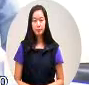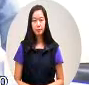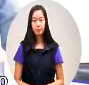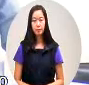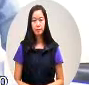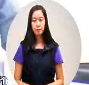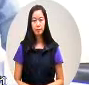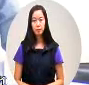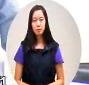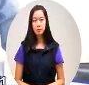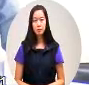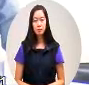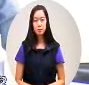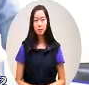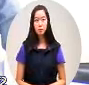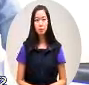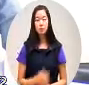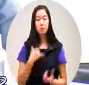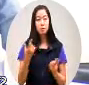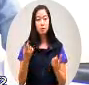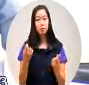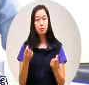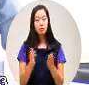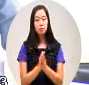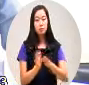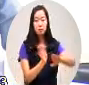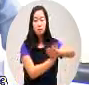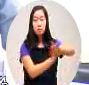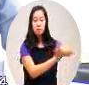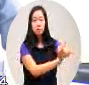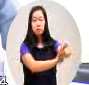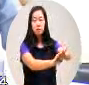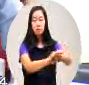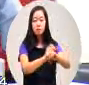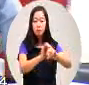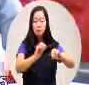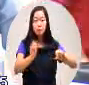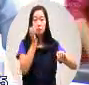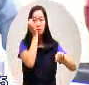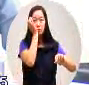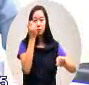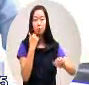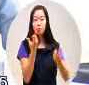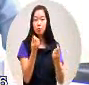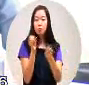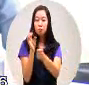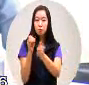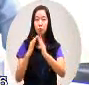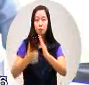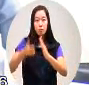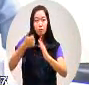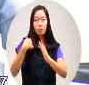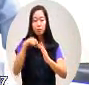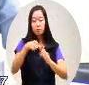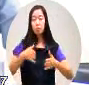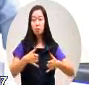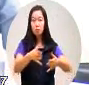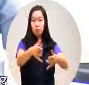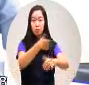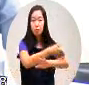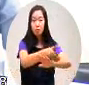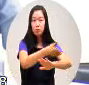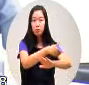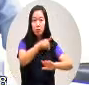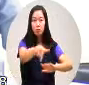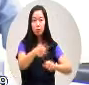那么我们这个边边的土石我顺便也跟市长报告在这条亲